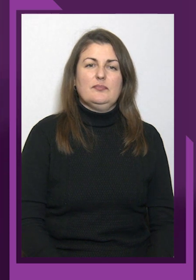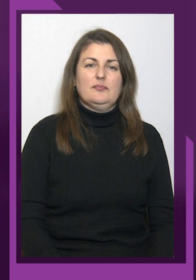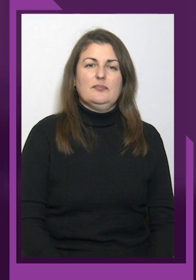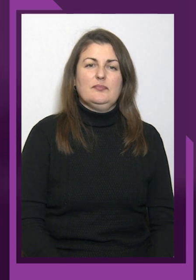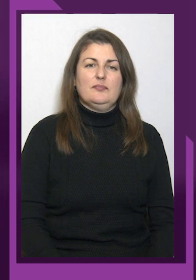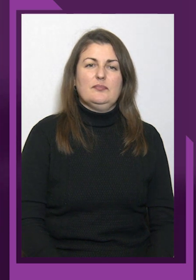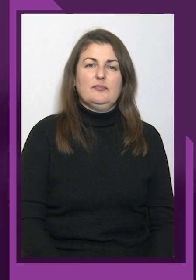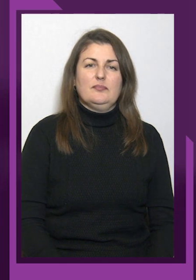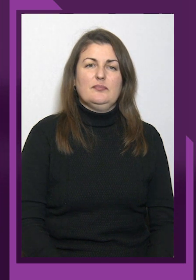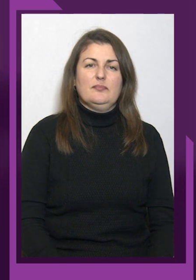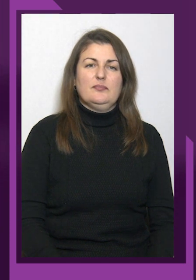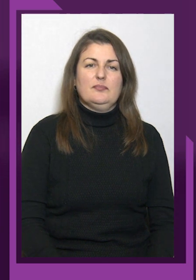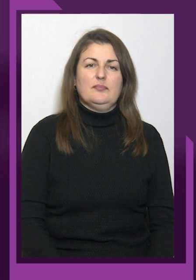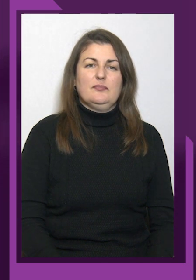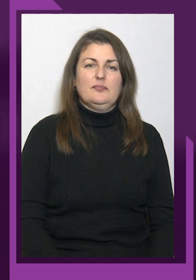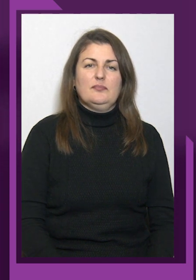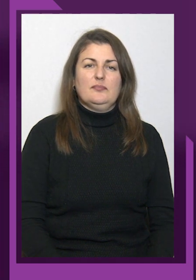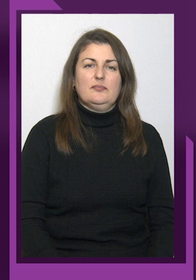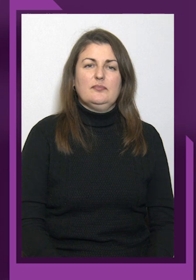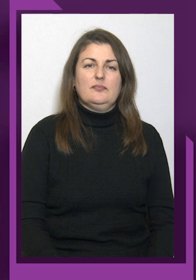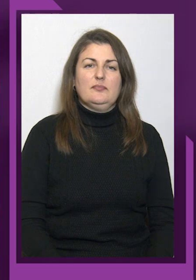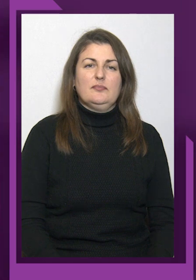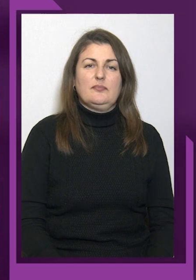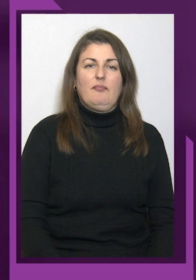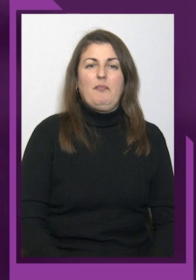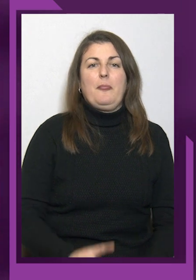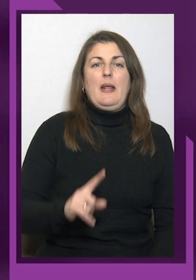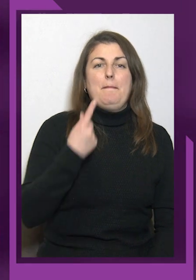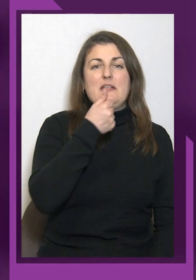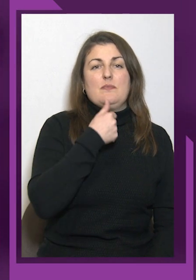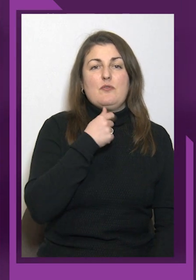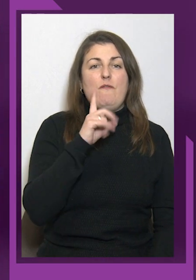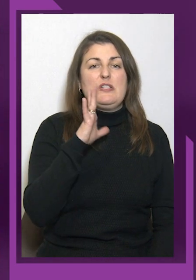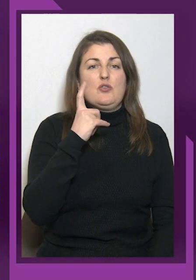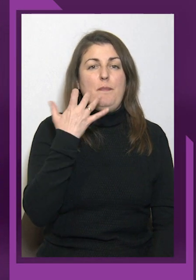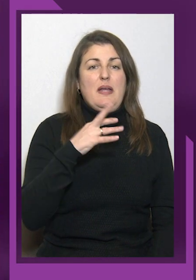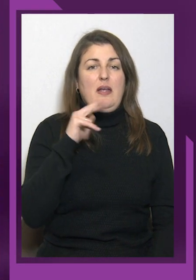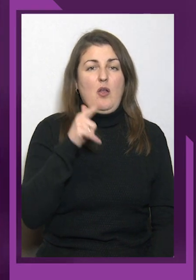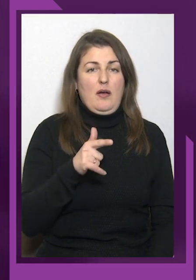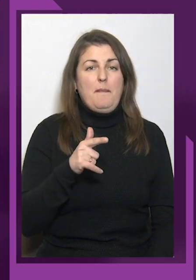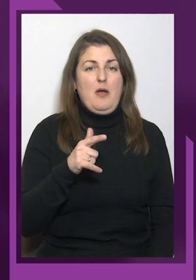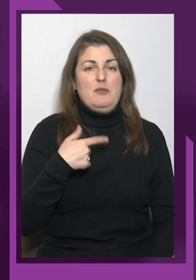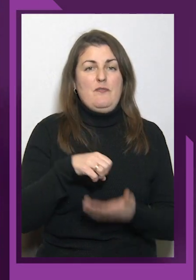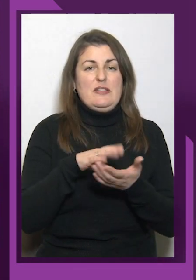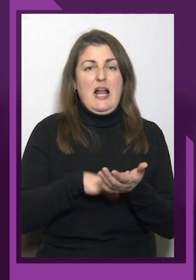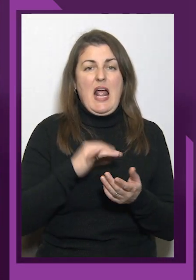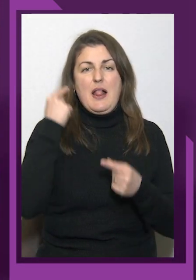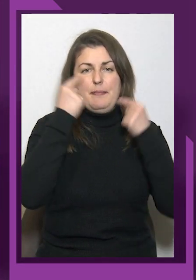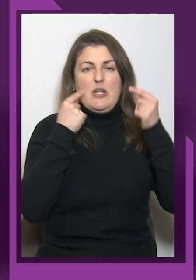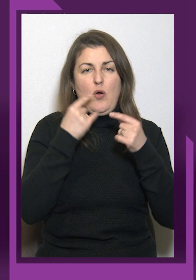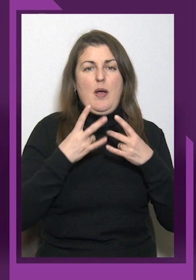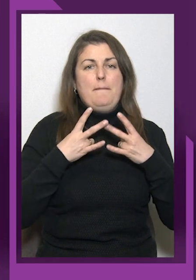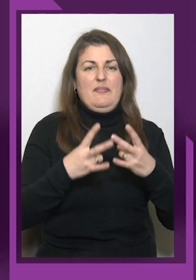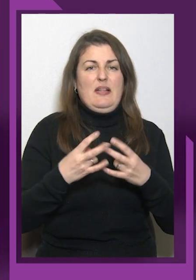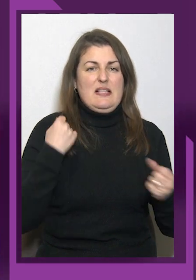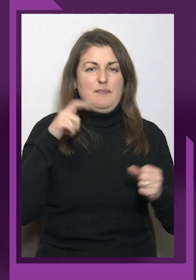Перша спроба в 150 кілограмів пішла в залік. Але психологія підвела спортсмена. І другу та третю спроби з вагою в 155